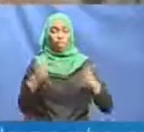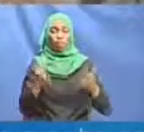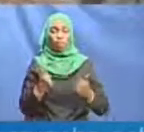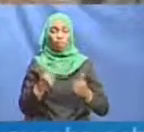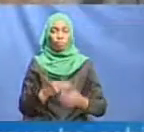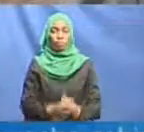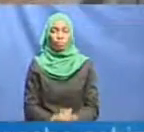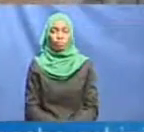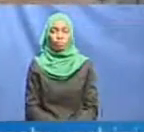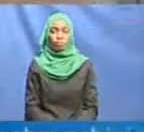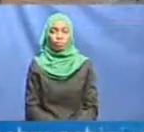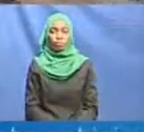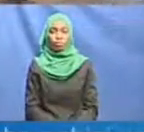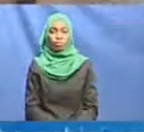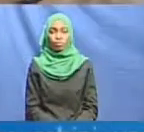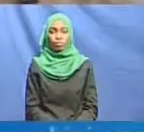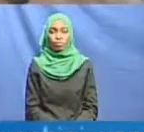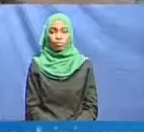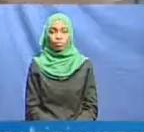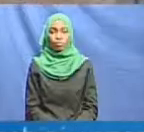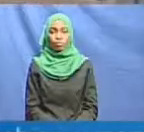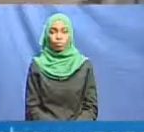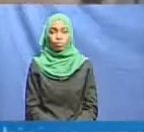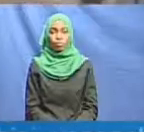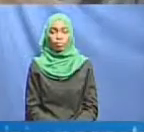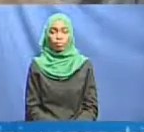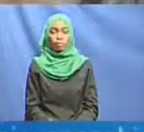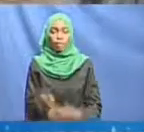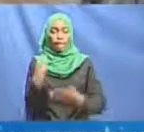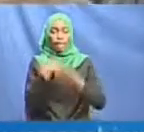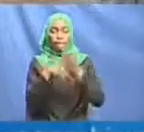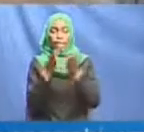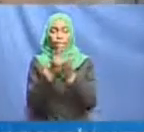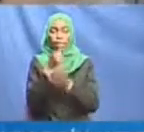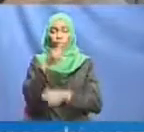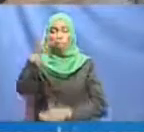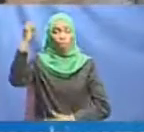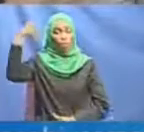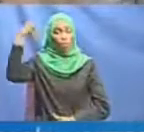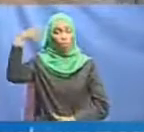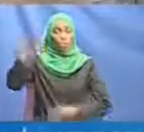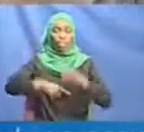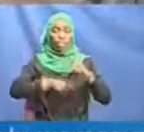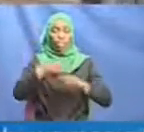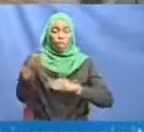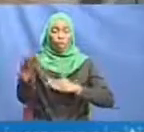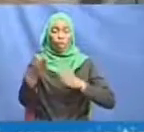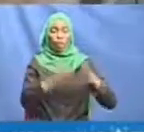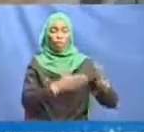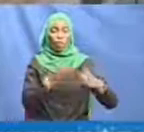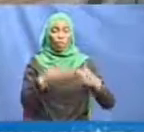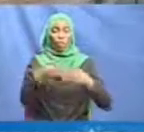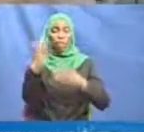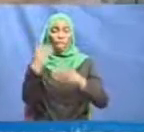mripuku wa marazi ya kipindu pindu katika kipindu hiki chambuwa zanzoendelea kuneesha, kwa upande wa wafanya